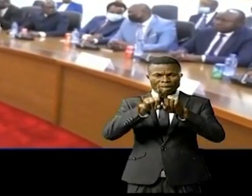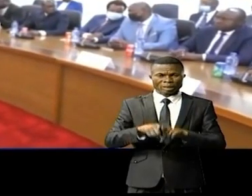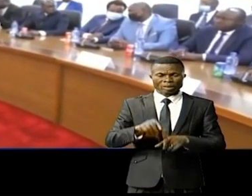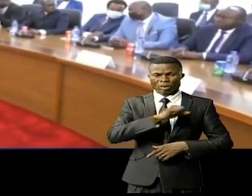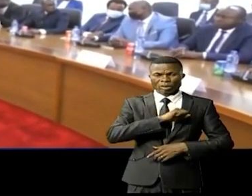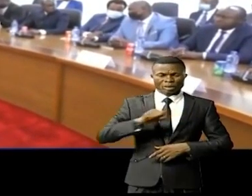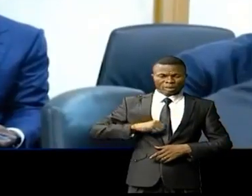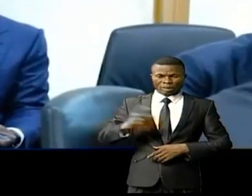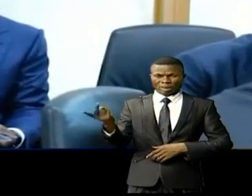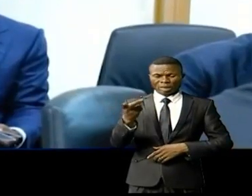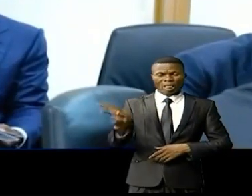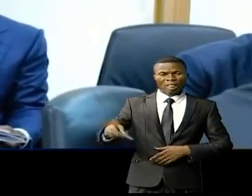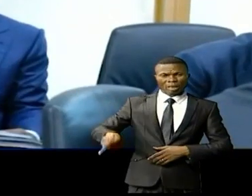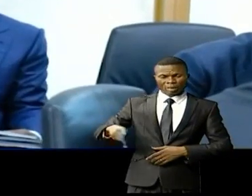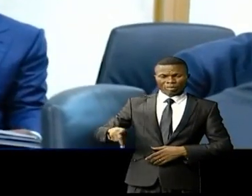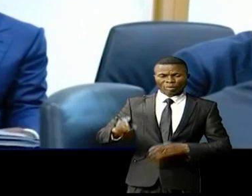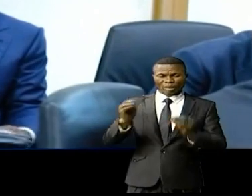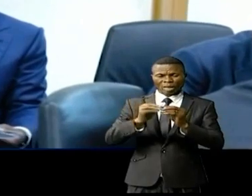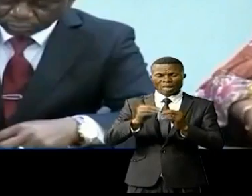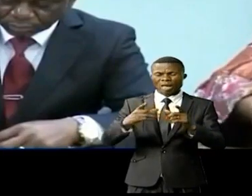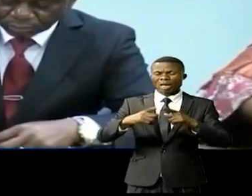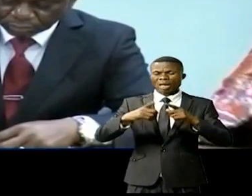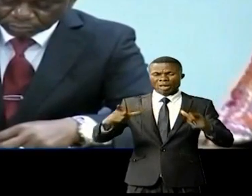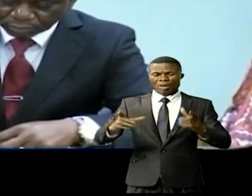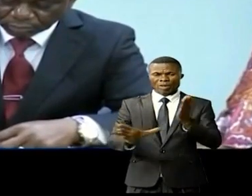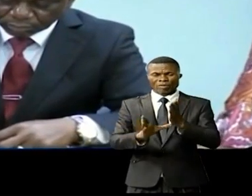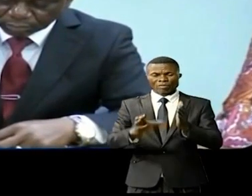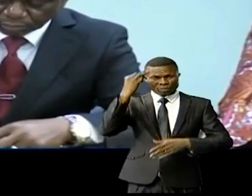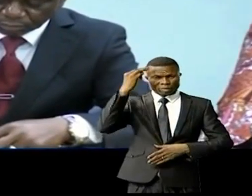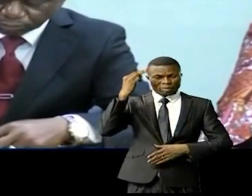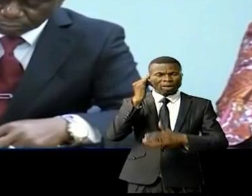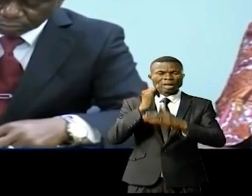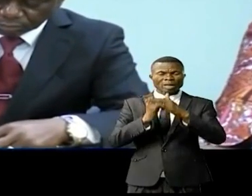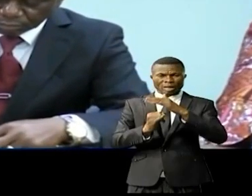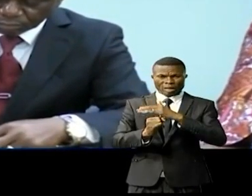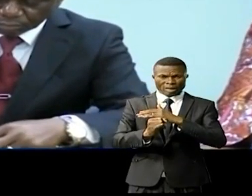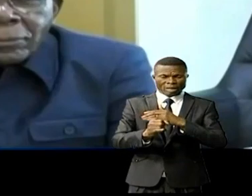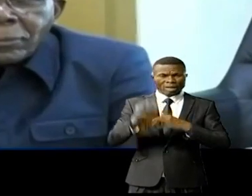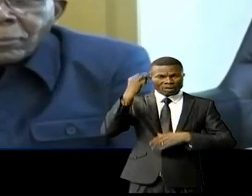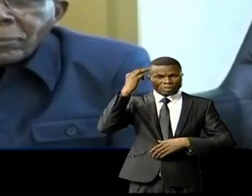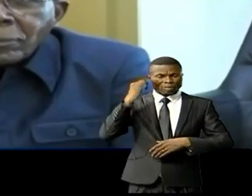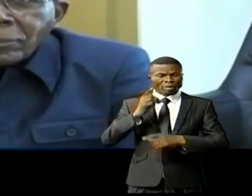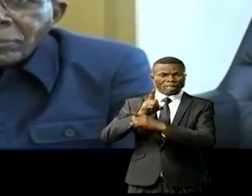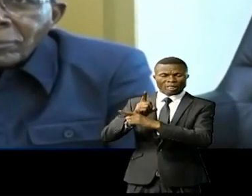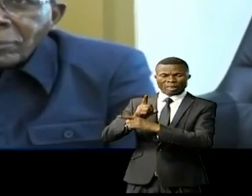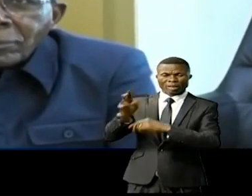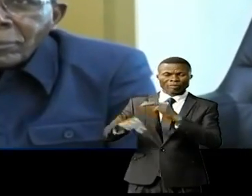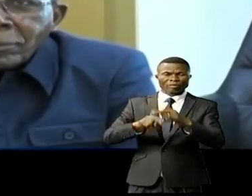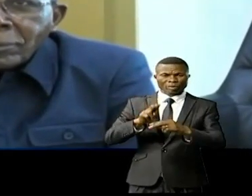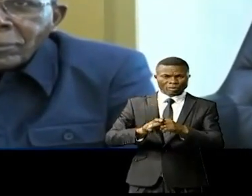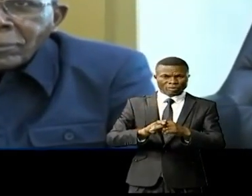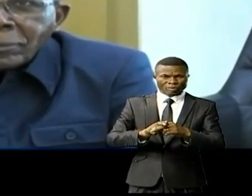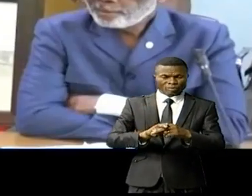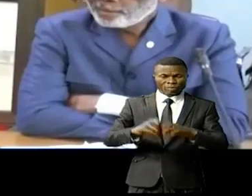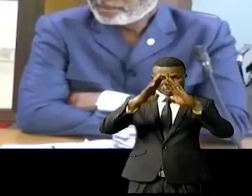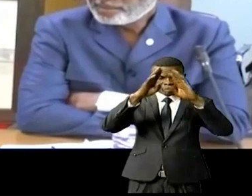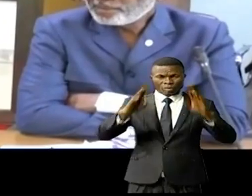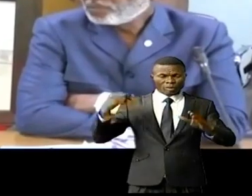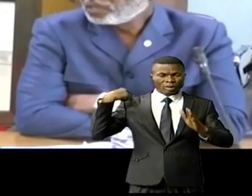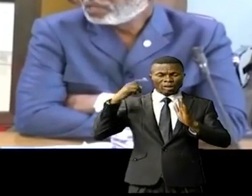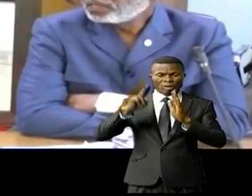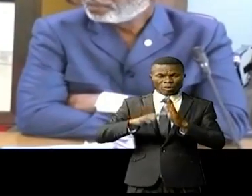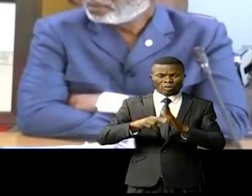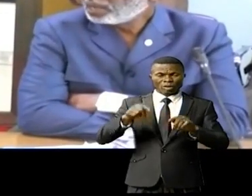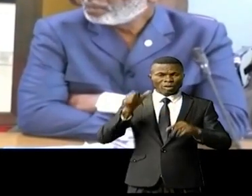provinces, réunions élargies au vice-premier ministre et ministre de l'Intérieur et au ministre de la Défense. A l'immeuble du gouvernement, ce